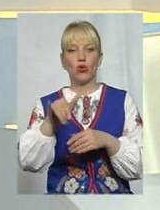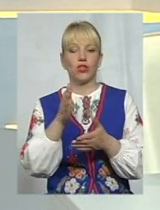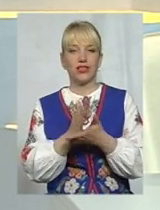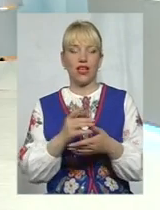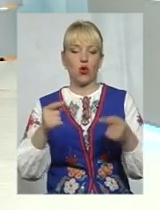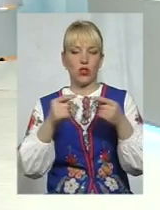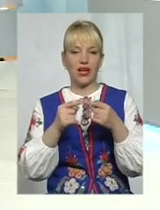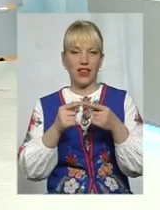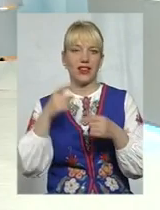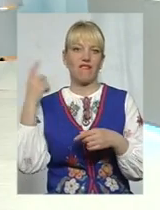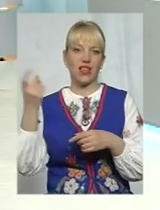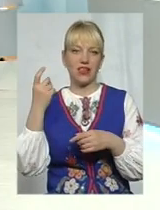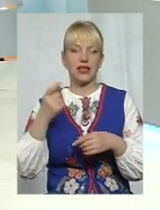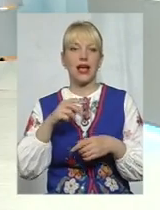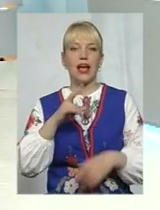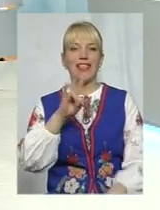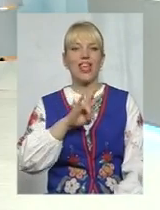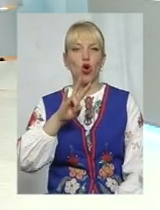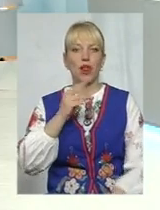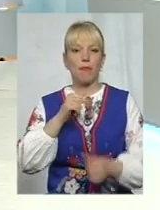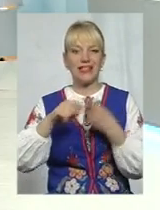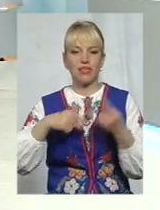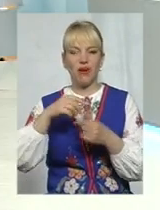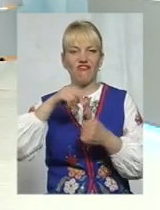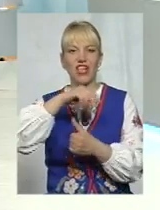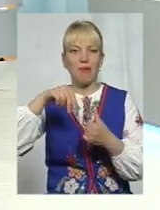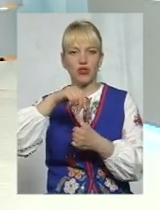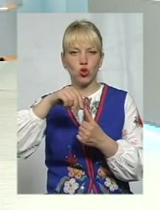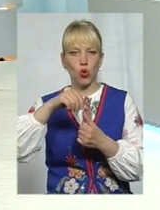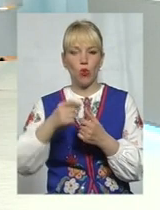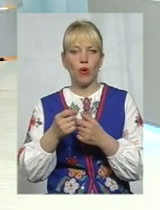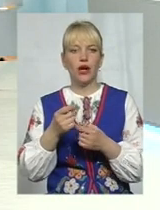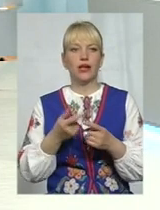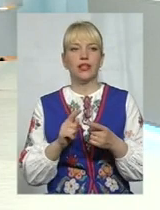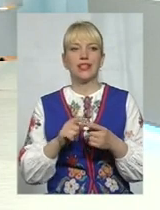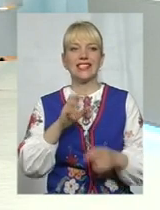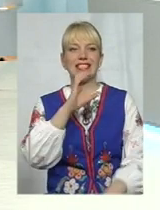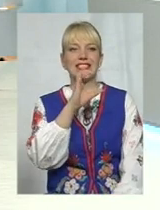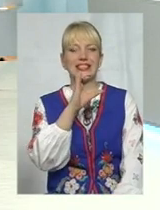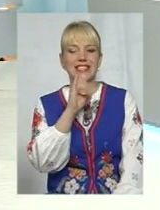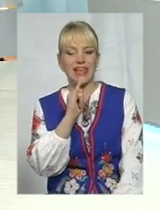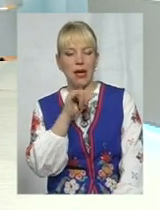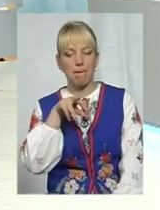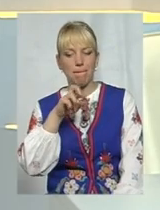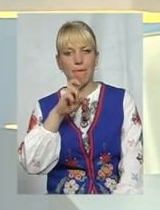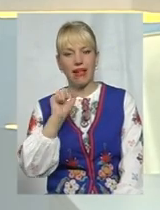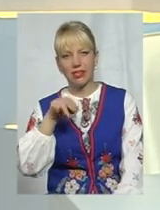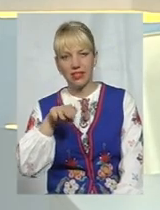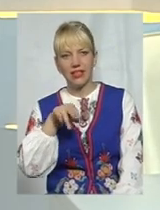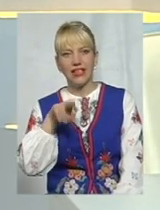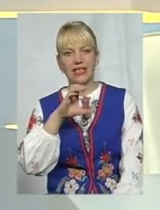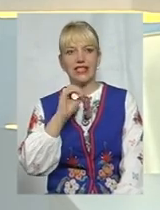власник, миколаївський бізнесмен вірменського погодження Смбат Седракян. В принципі, якщо цю